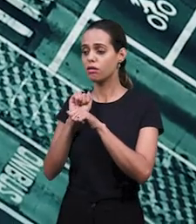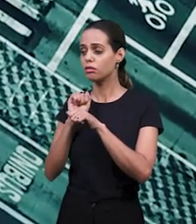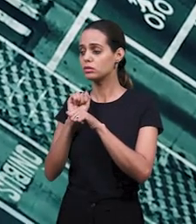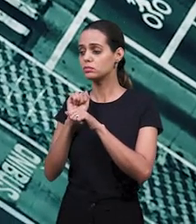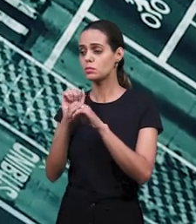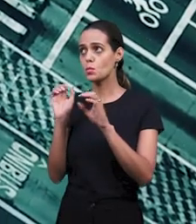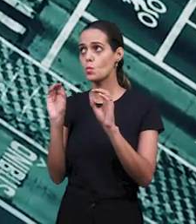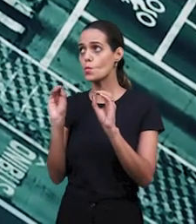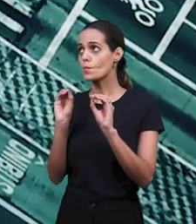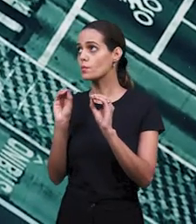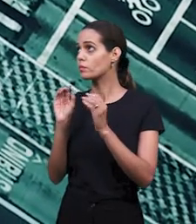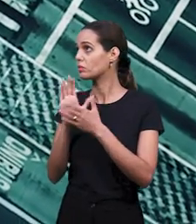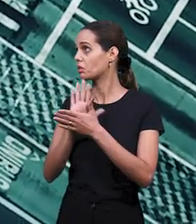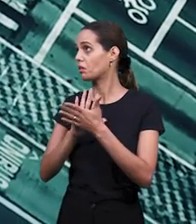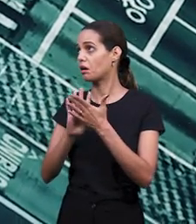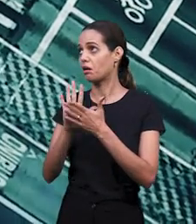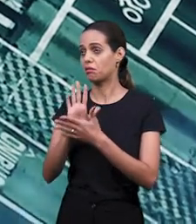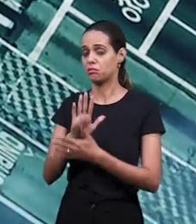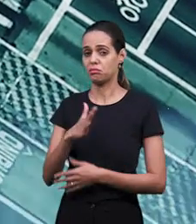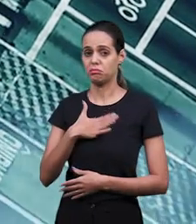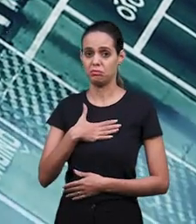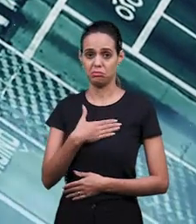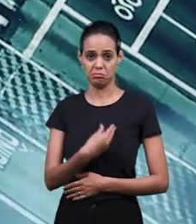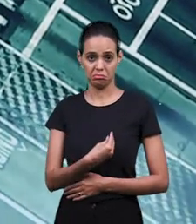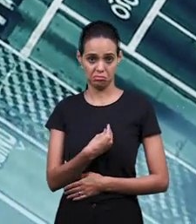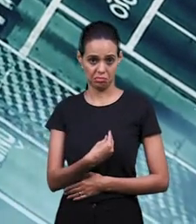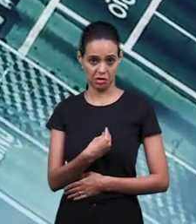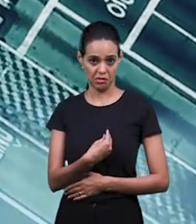чтобы жизнь моя улучшилась,